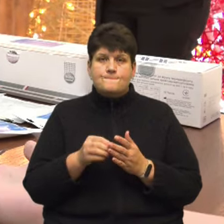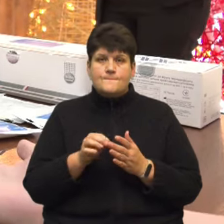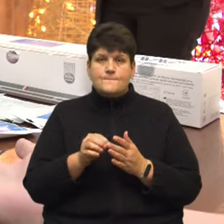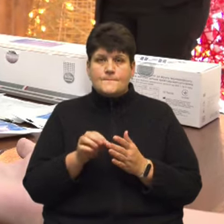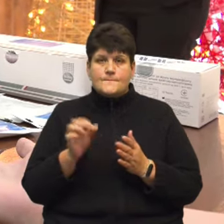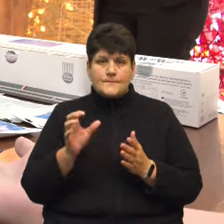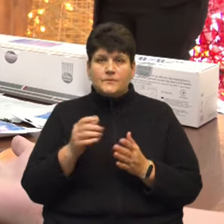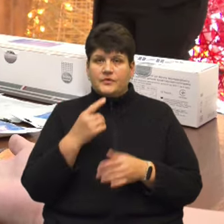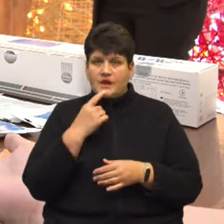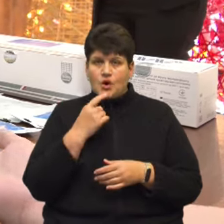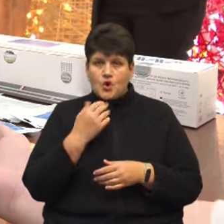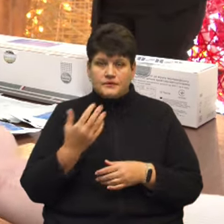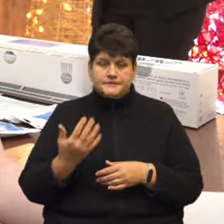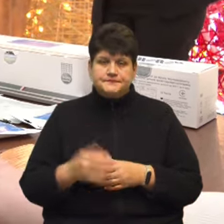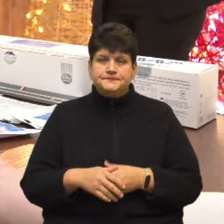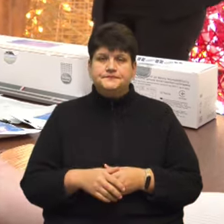кількість крові.